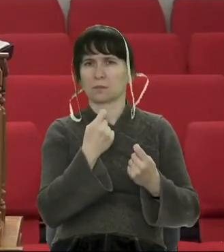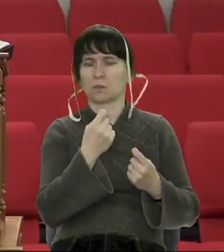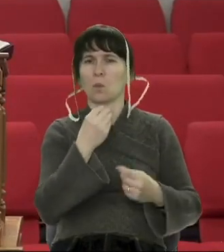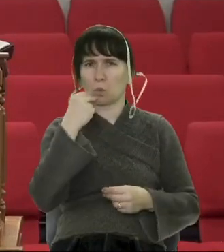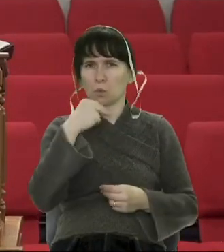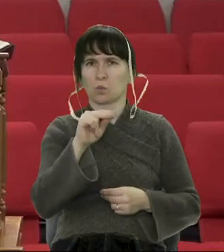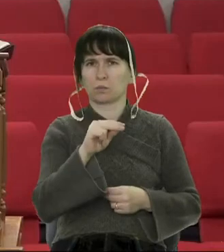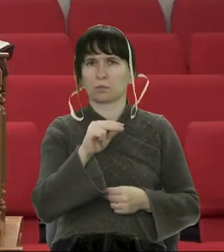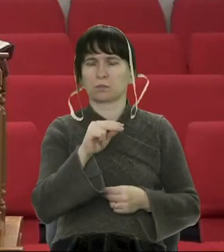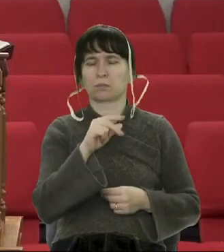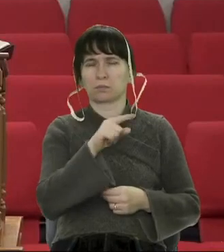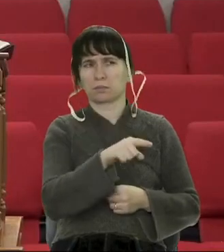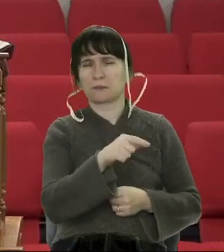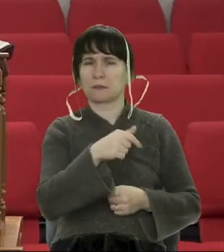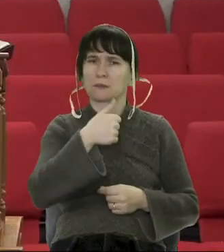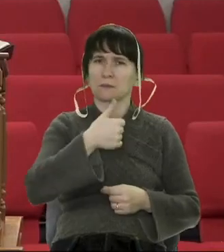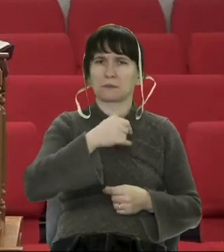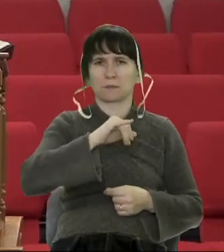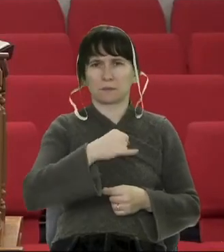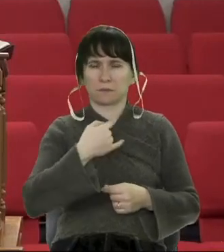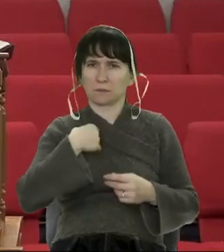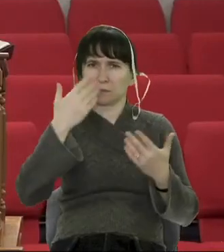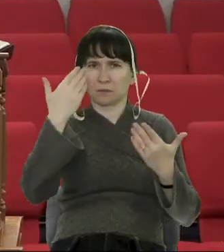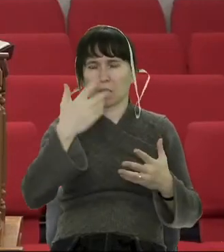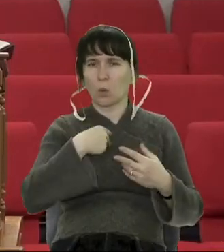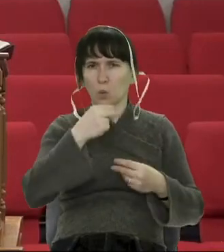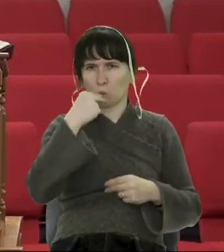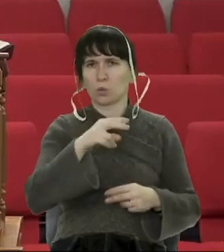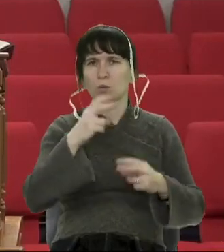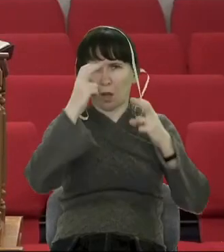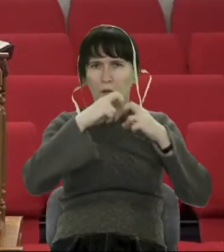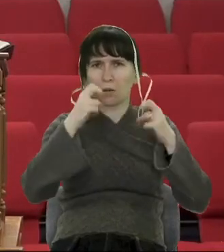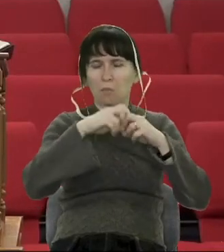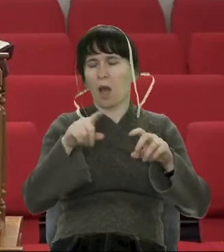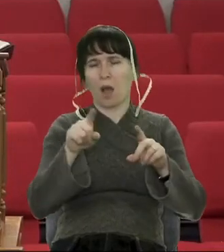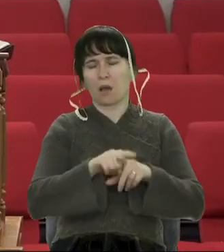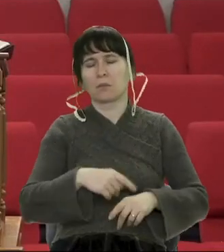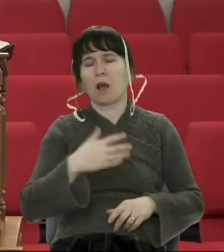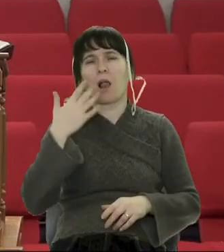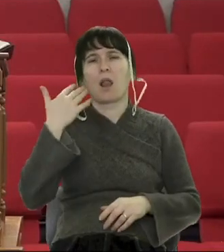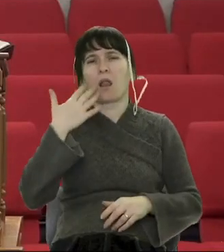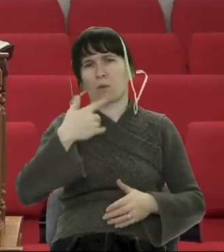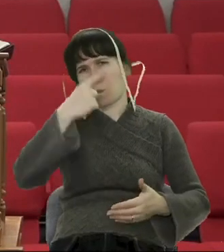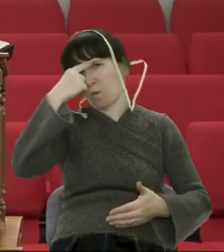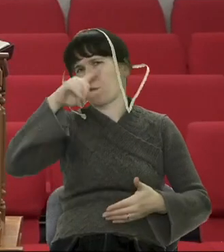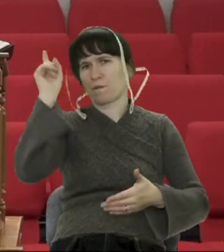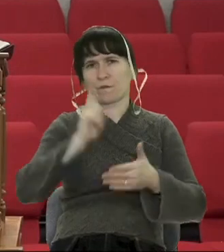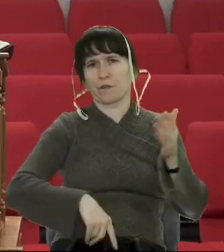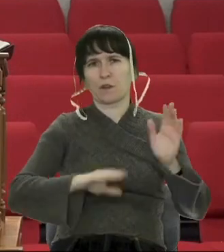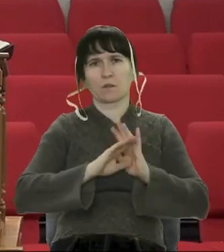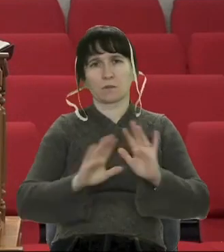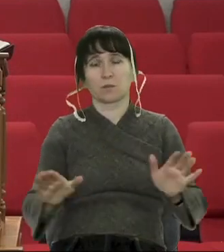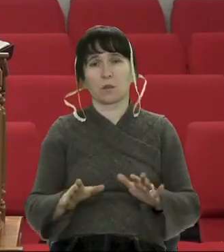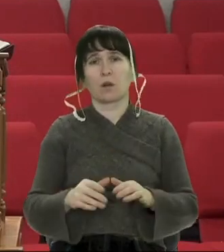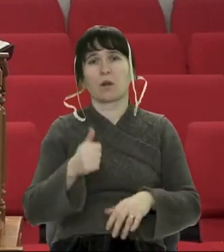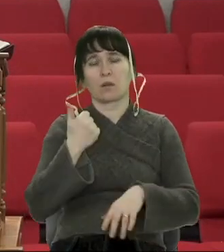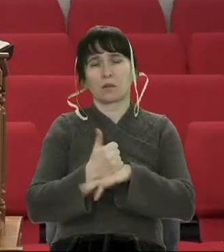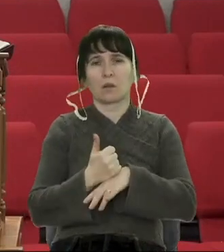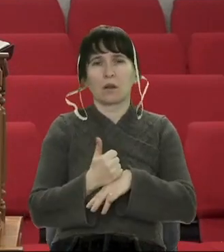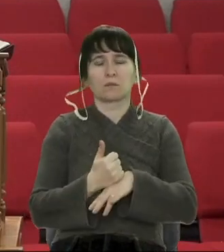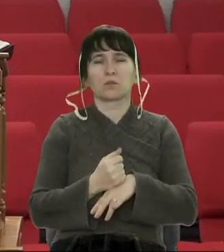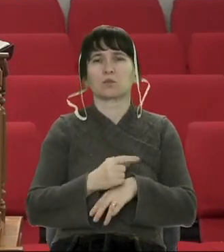моменти і проблески. І як це відрізнити, це дуже складно. І нехай Дух Божий кожному з нас дає цю чутливість.